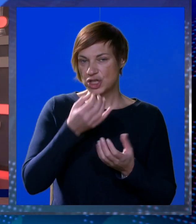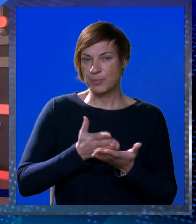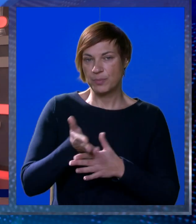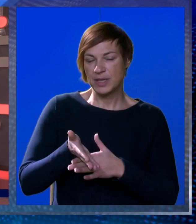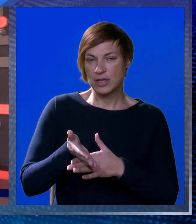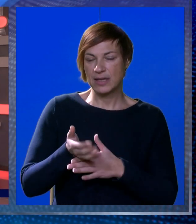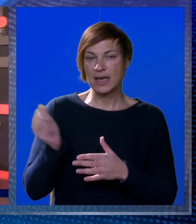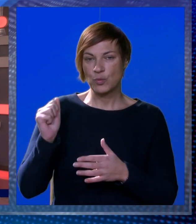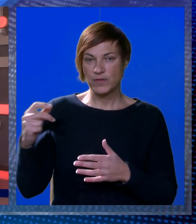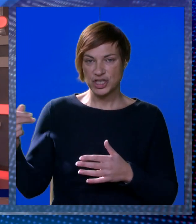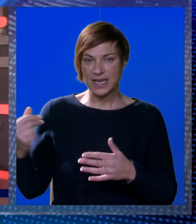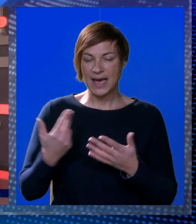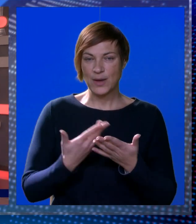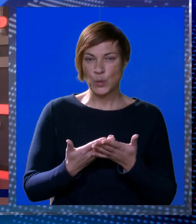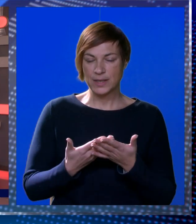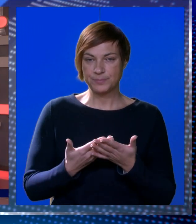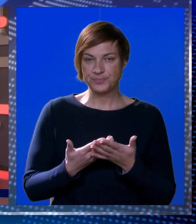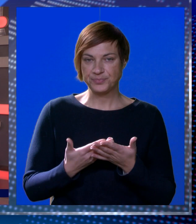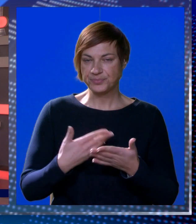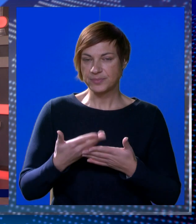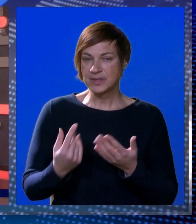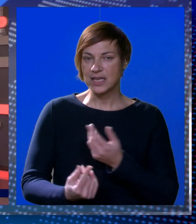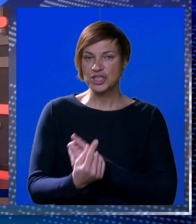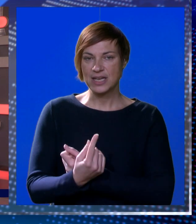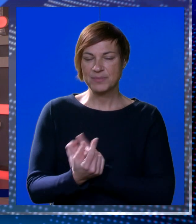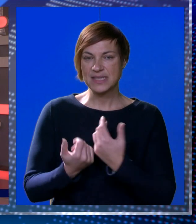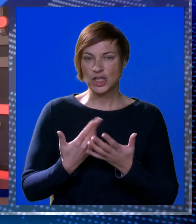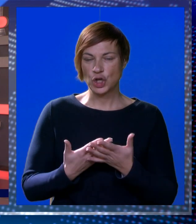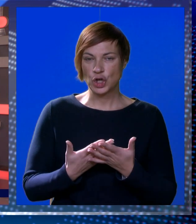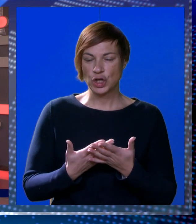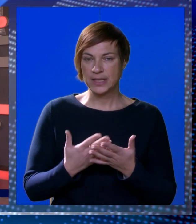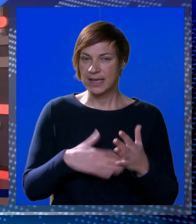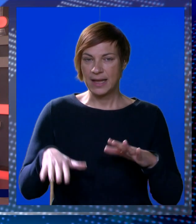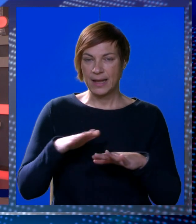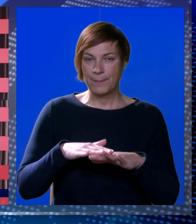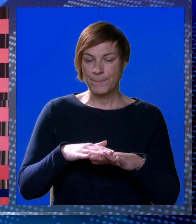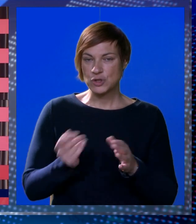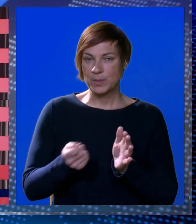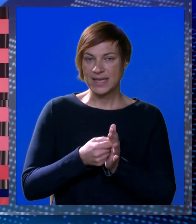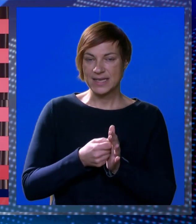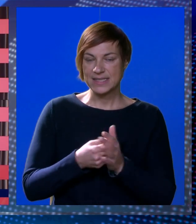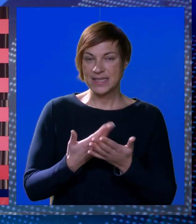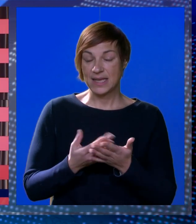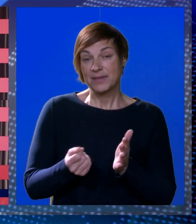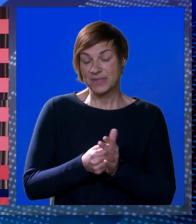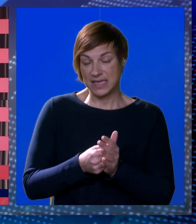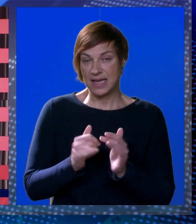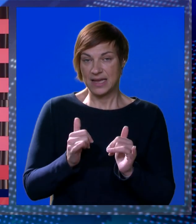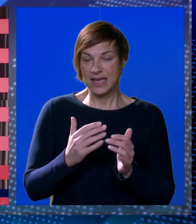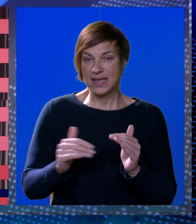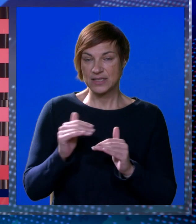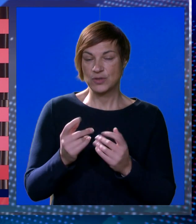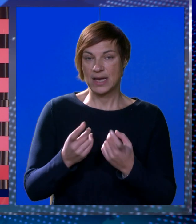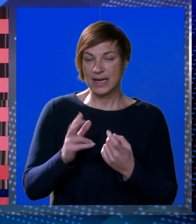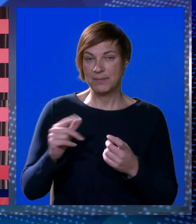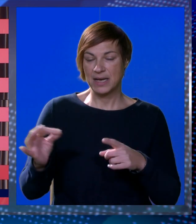po pitanju uvođenja eura, da će nam se dogoditi abnormalno dizanje cijena. Određene cijene i